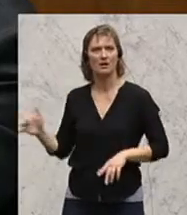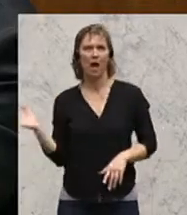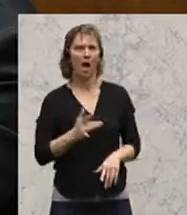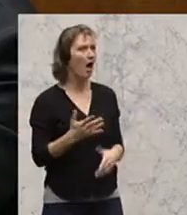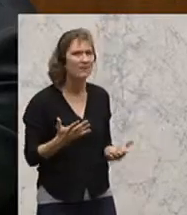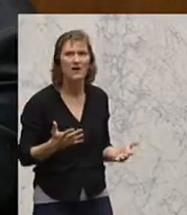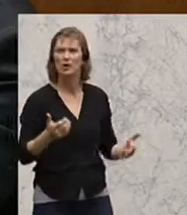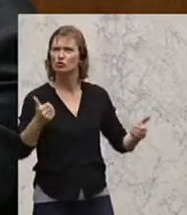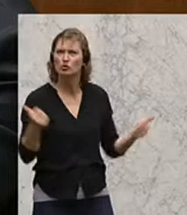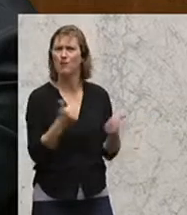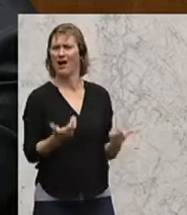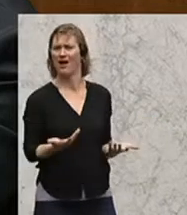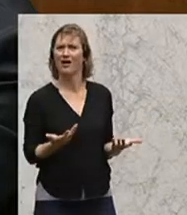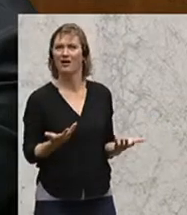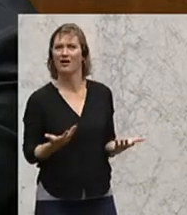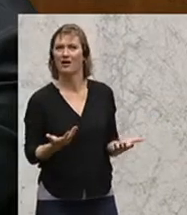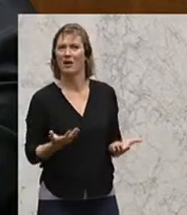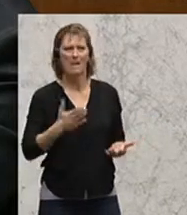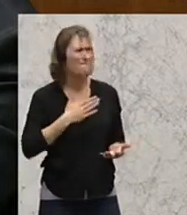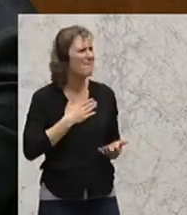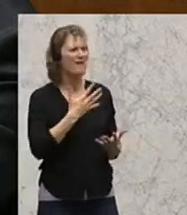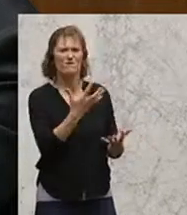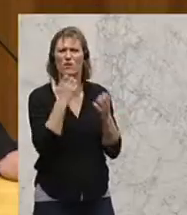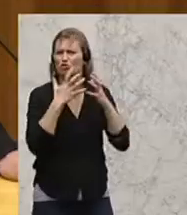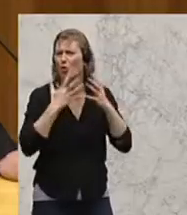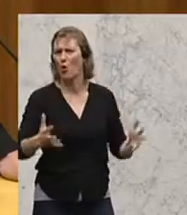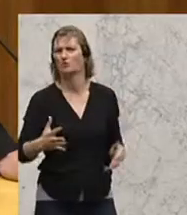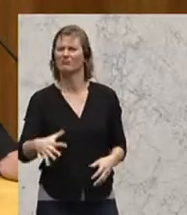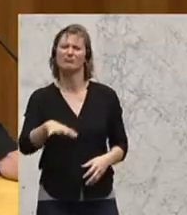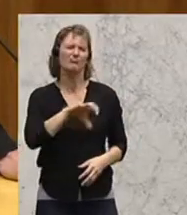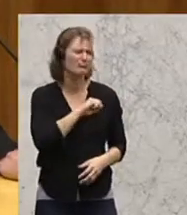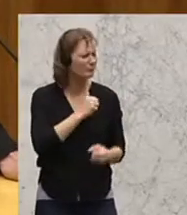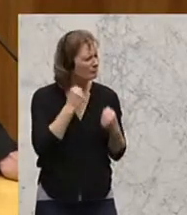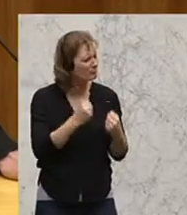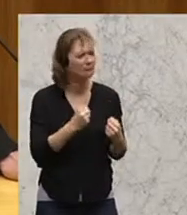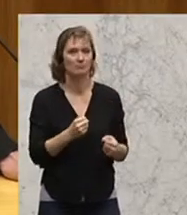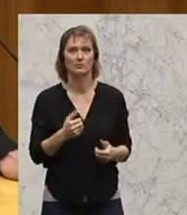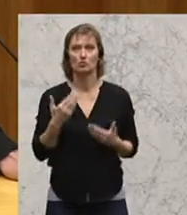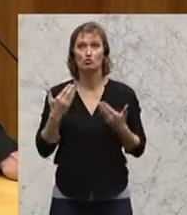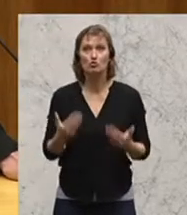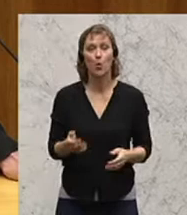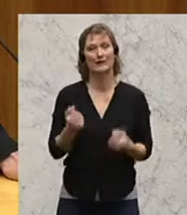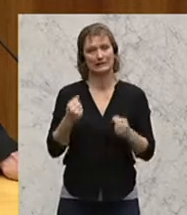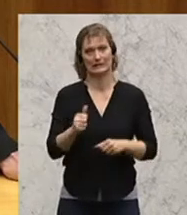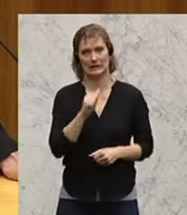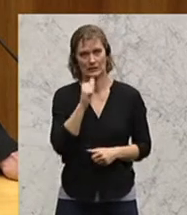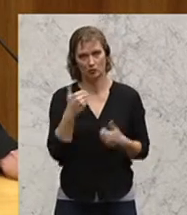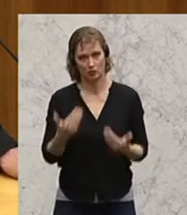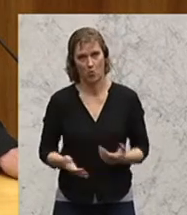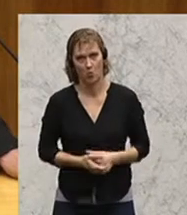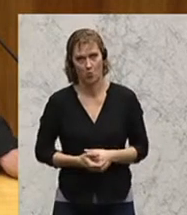auf, toll, das war mein größter Wunsch. Endlich. Das ist mit Sicherheit nicht passiert.